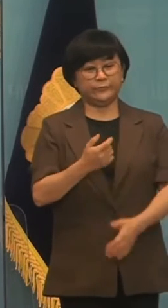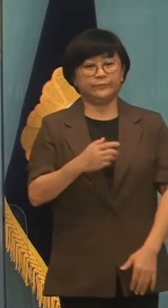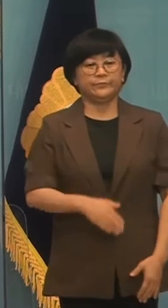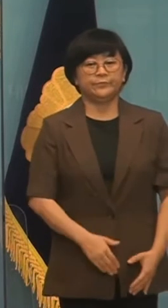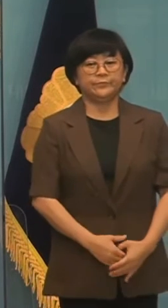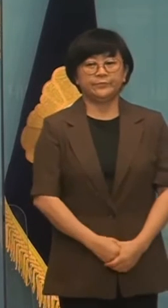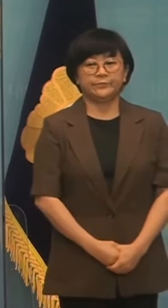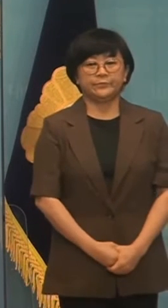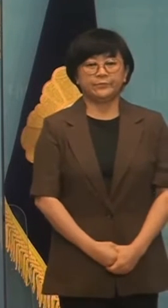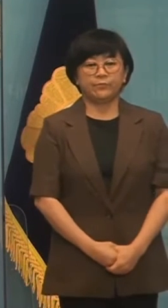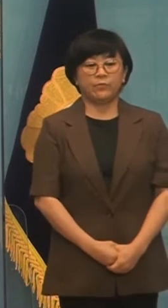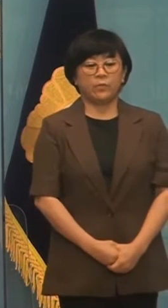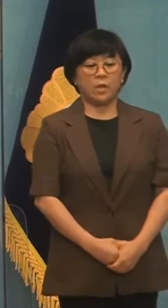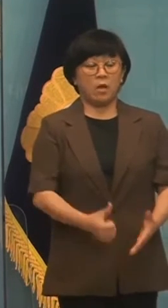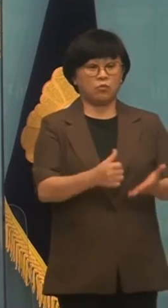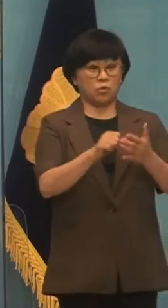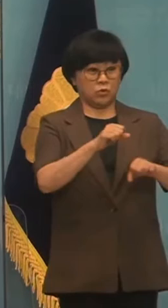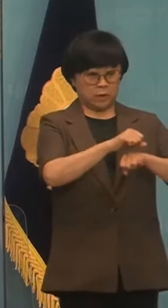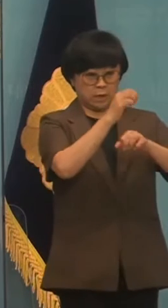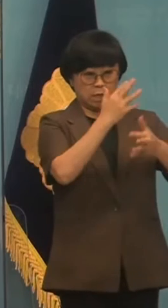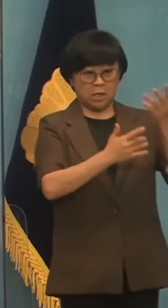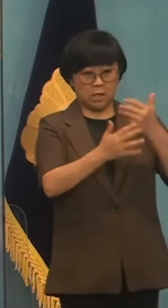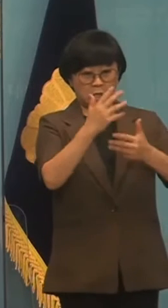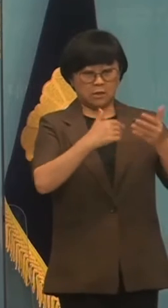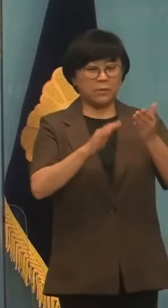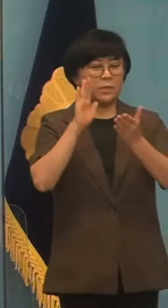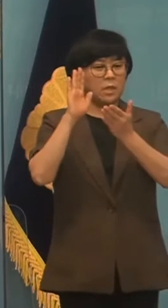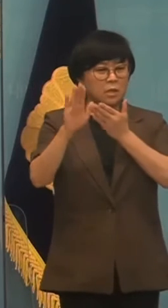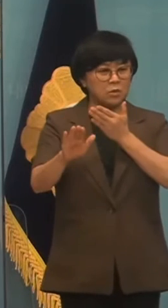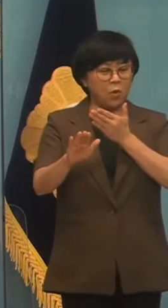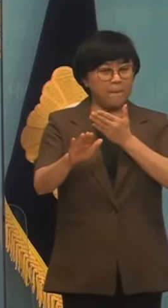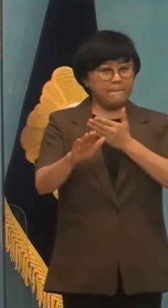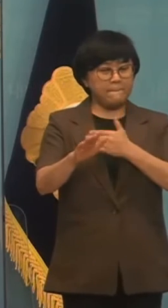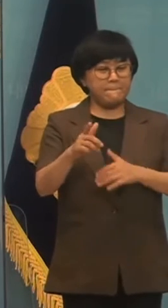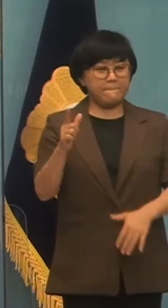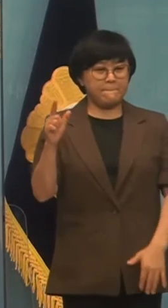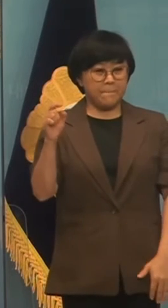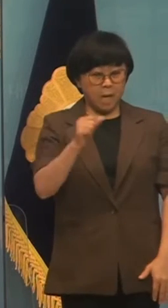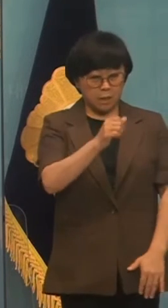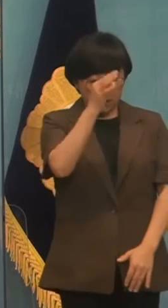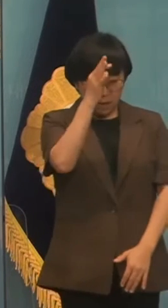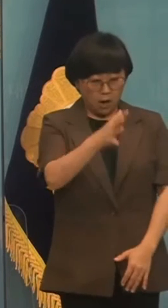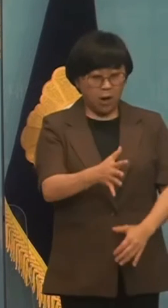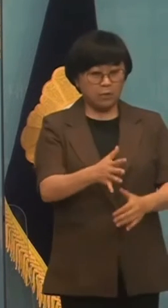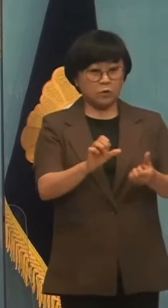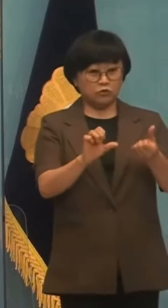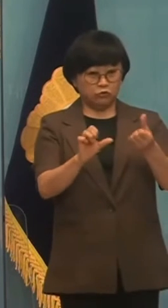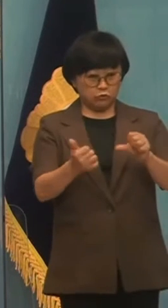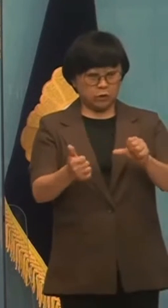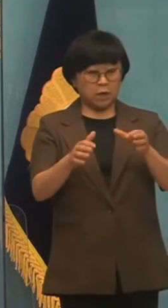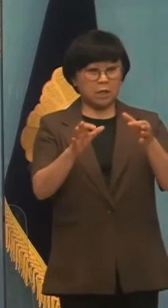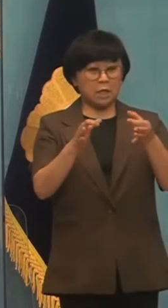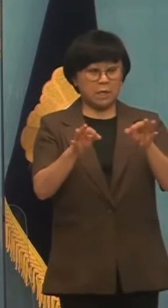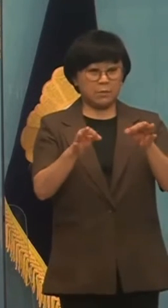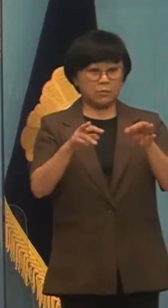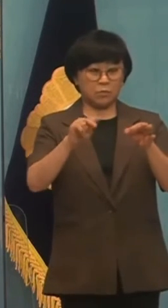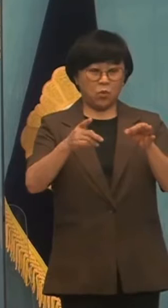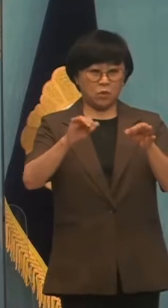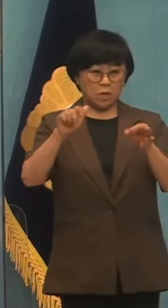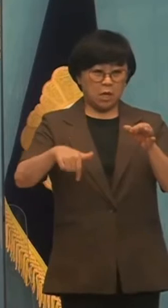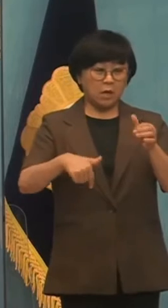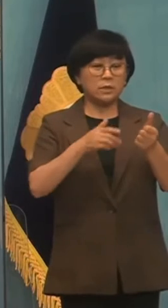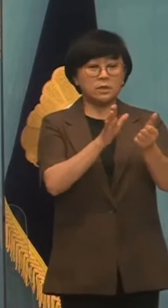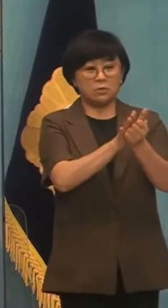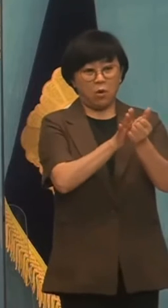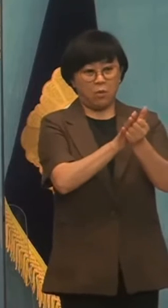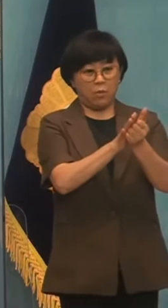쿠팡은 물류센터 화제에 대해 미래적으로 빠르게 상가하며 순직한 김소방령 유족에 대한